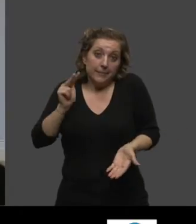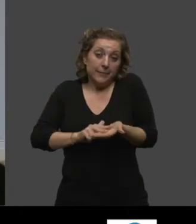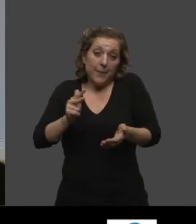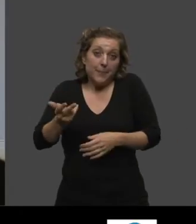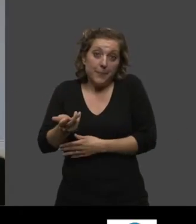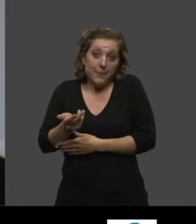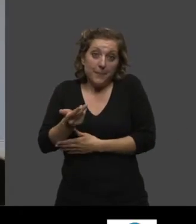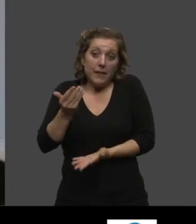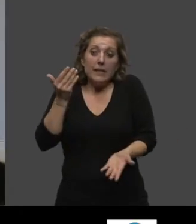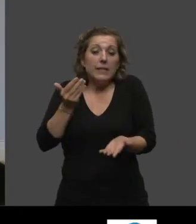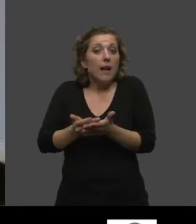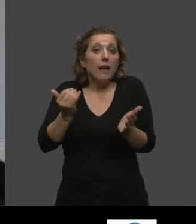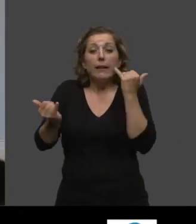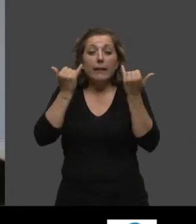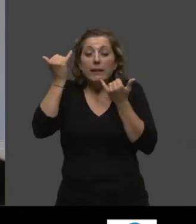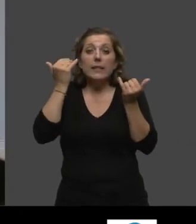toutes ces notions-là,